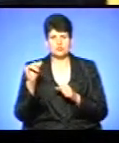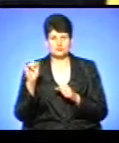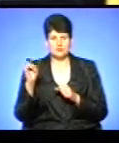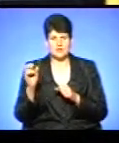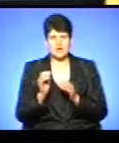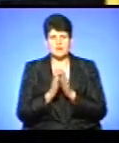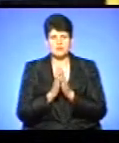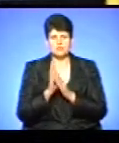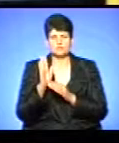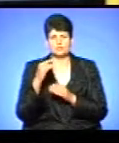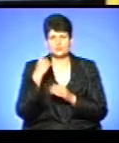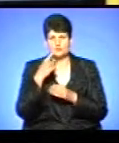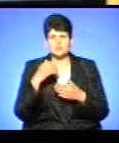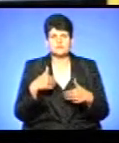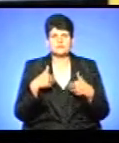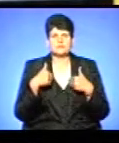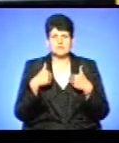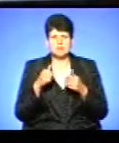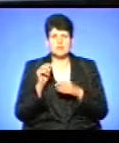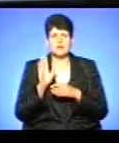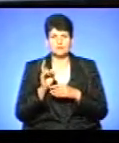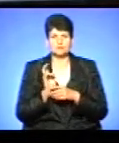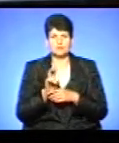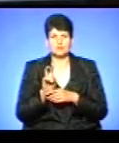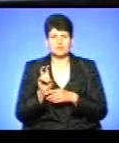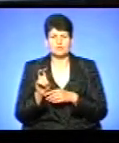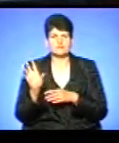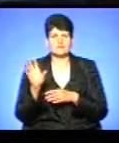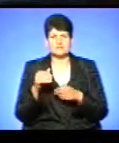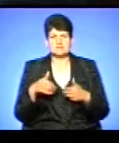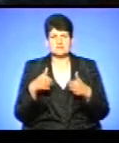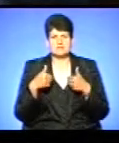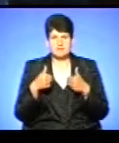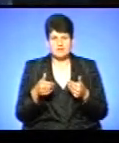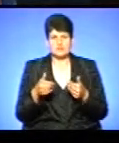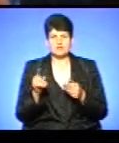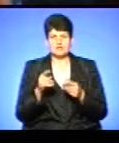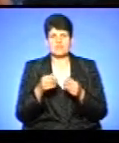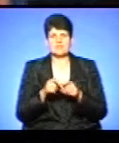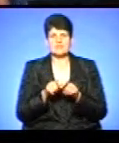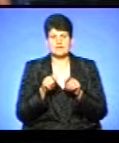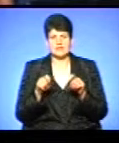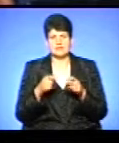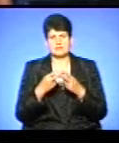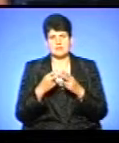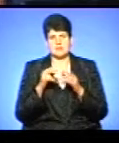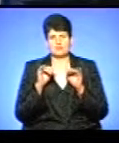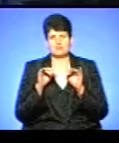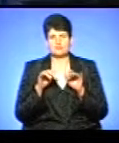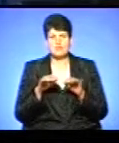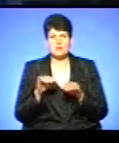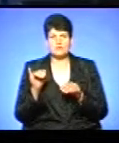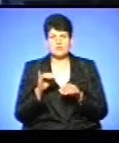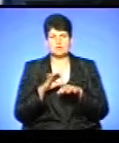і буду особисто звертатися, буду ходити на всі звернення, щоб відкрили кримінальну справу і